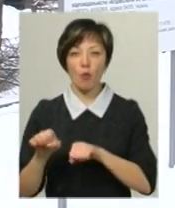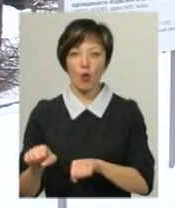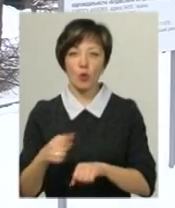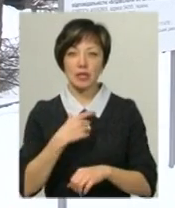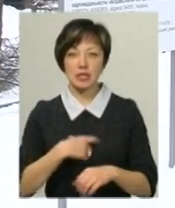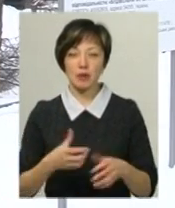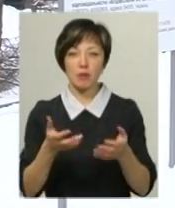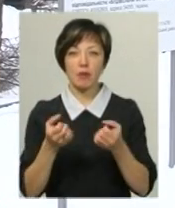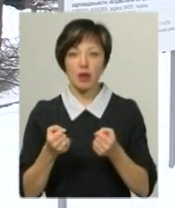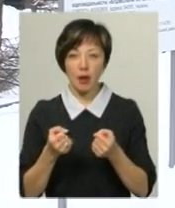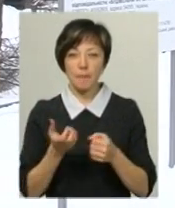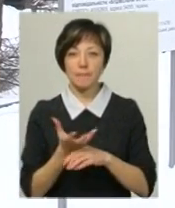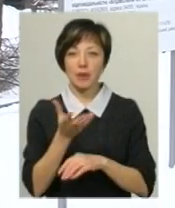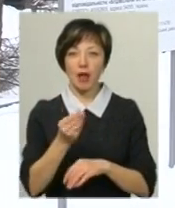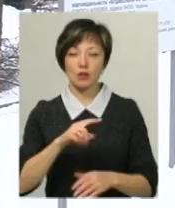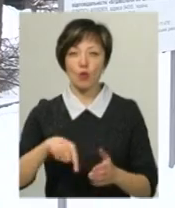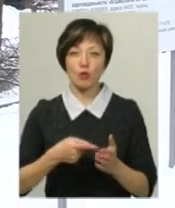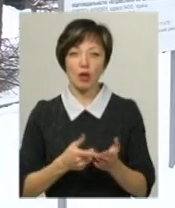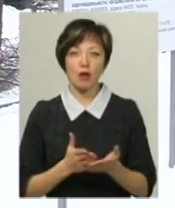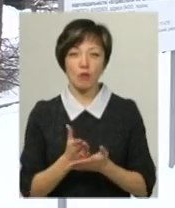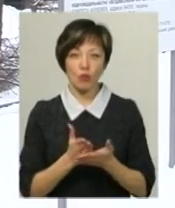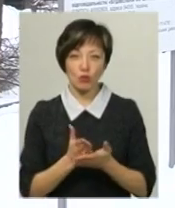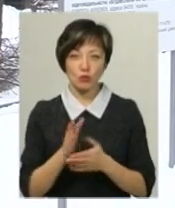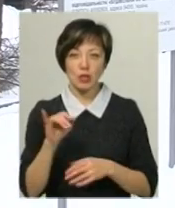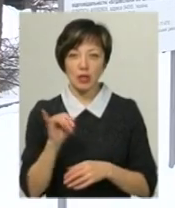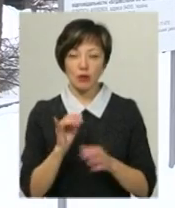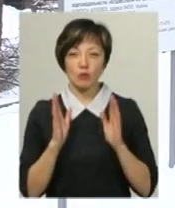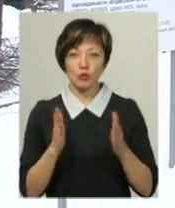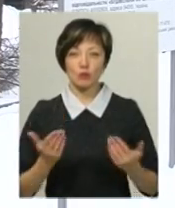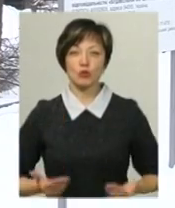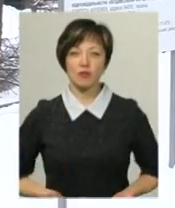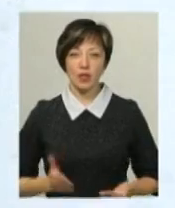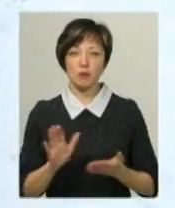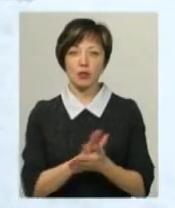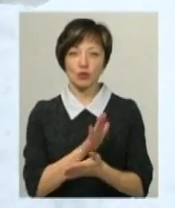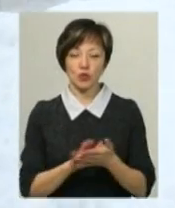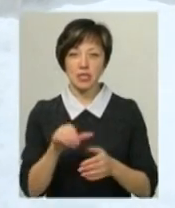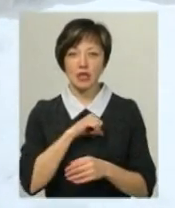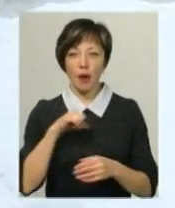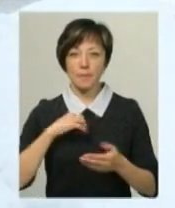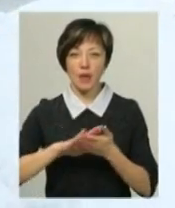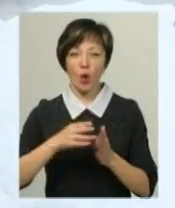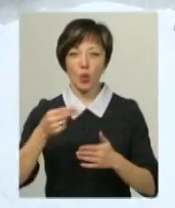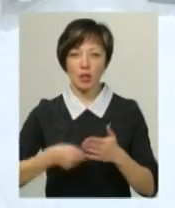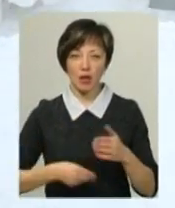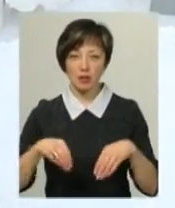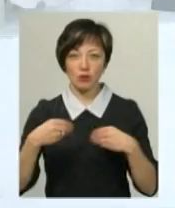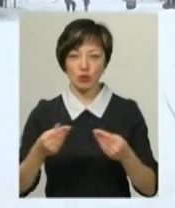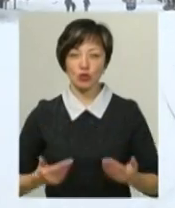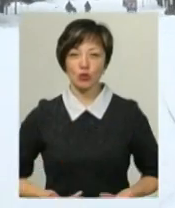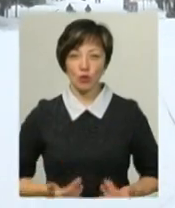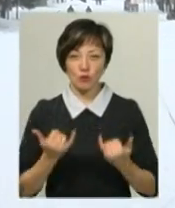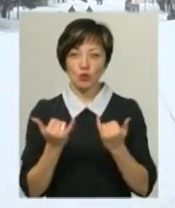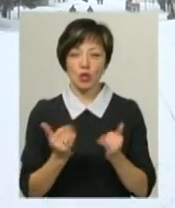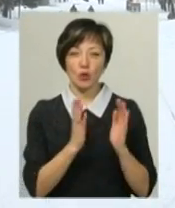плату за комунальні послуги і будуть проживати безкоштовно. Самі ж контрактники, у яким нададуть житло у